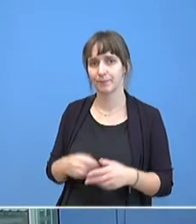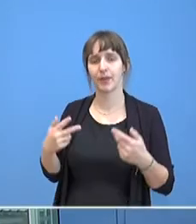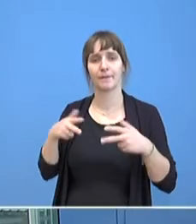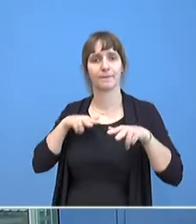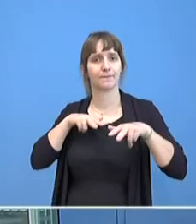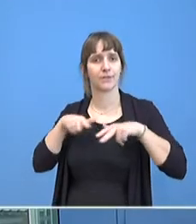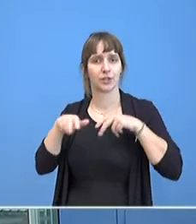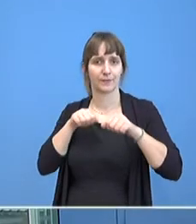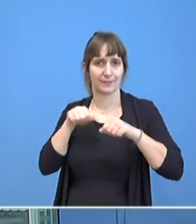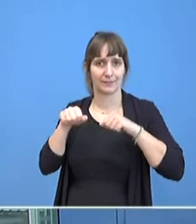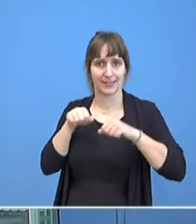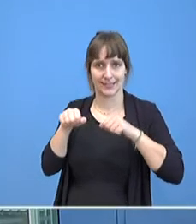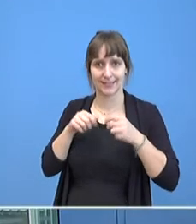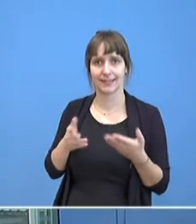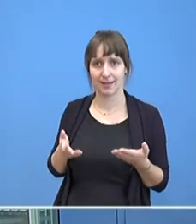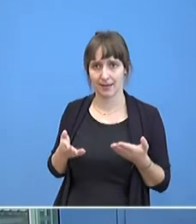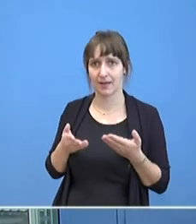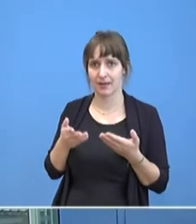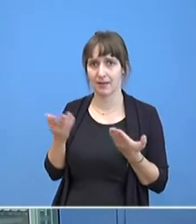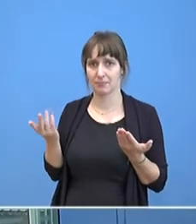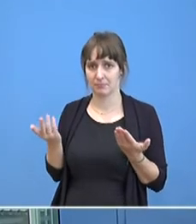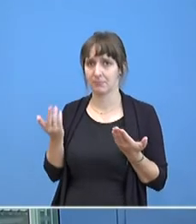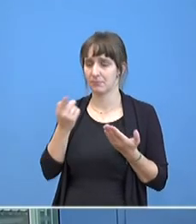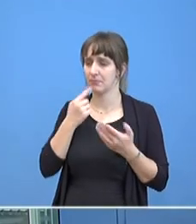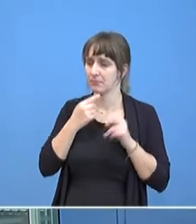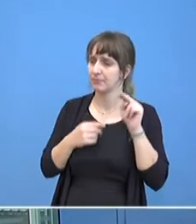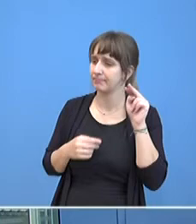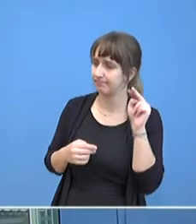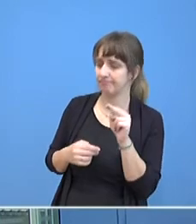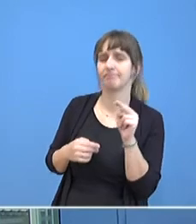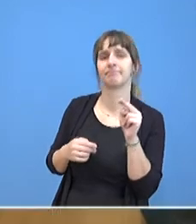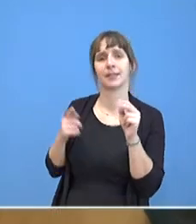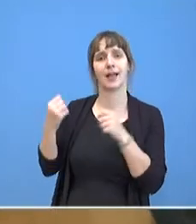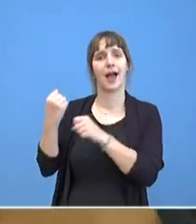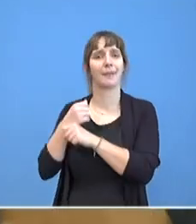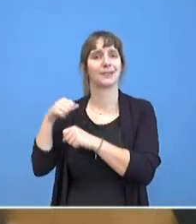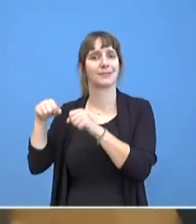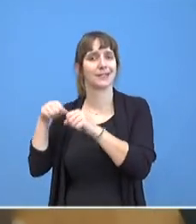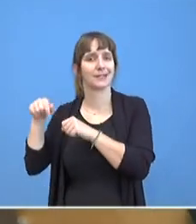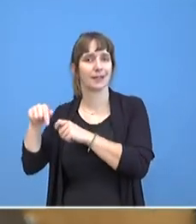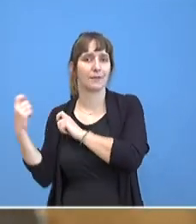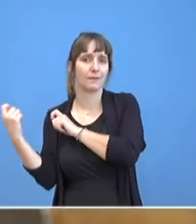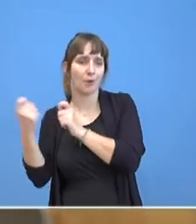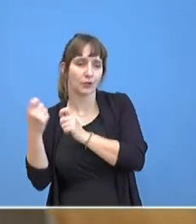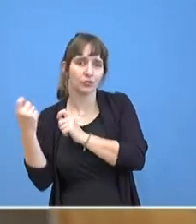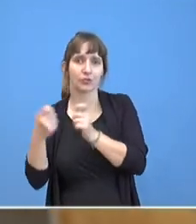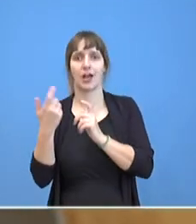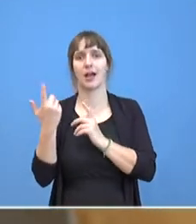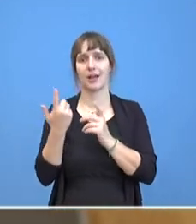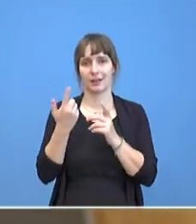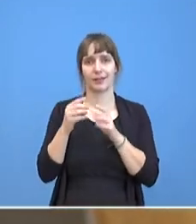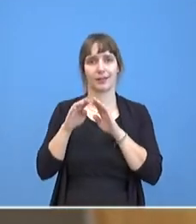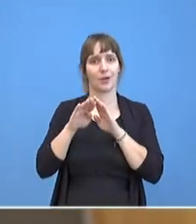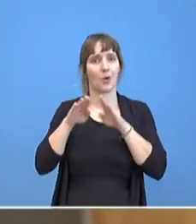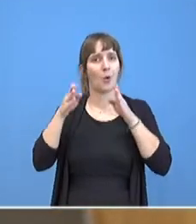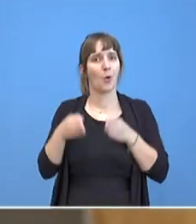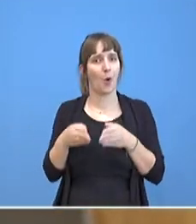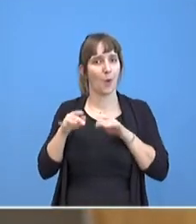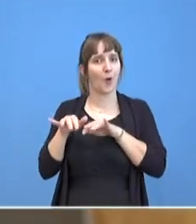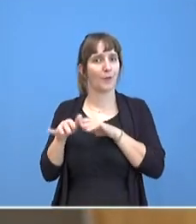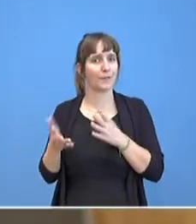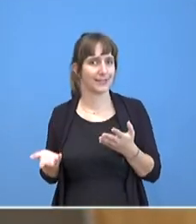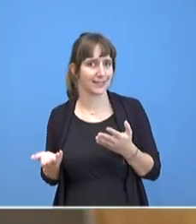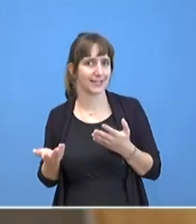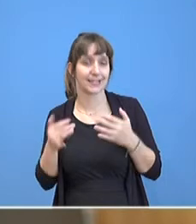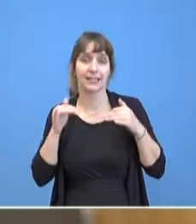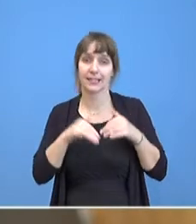den Homeoffice-Vorschlägen, Gesetzesvorschlägen des Arbeitsministers? Es gibt ja schon heftige Kritik aus Wirtschaftsverbänden und auch aus dem